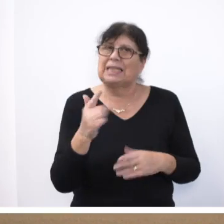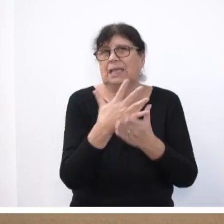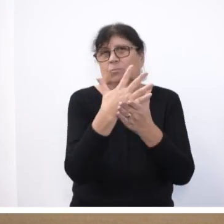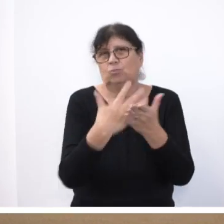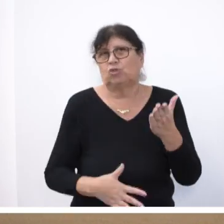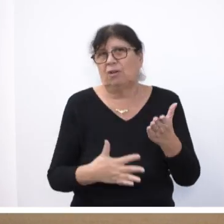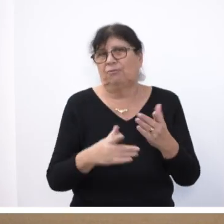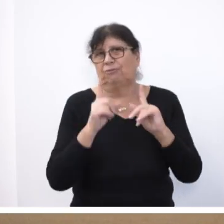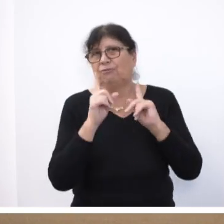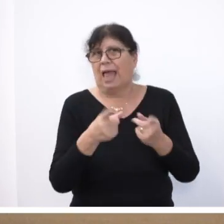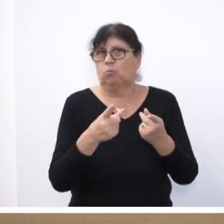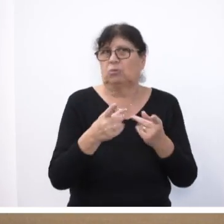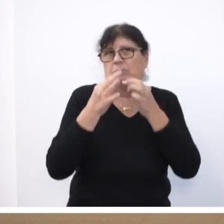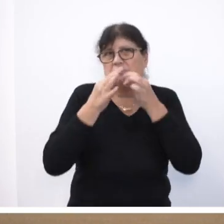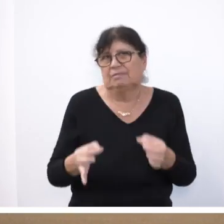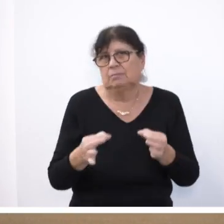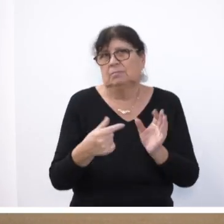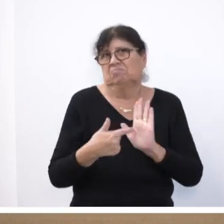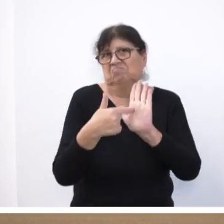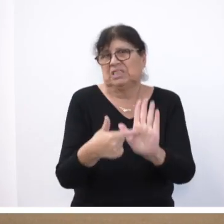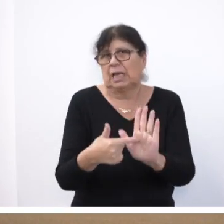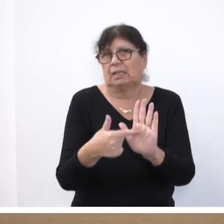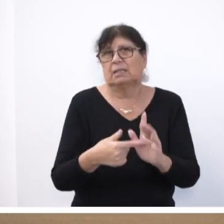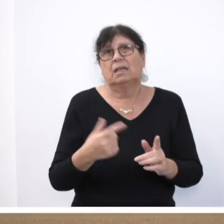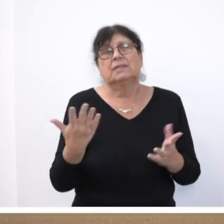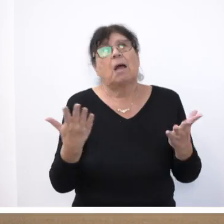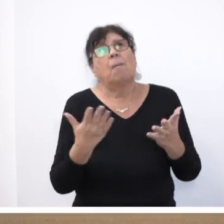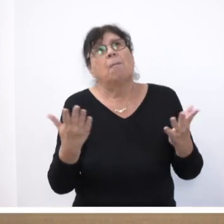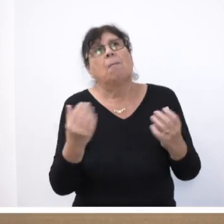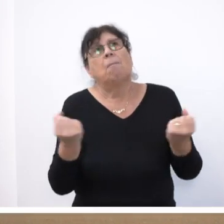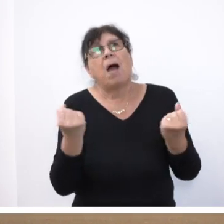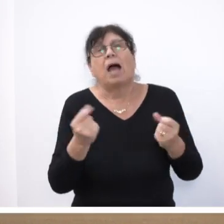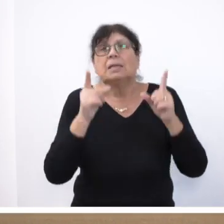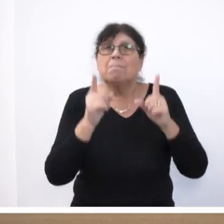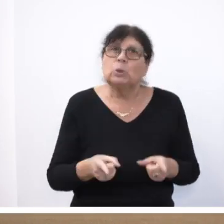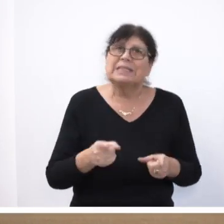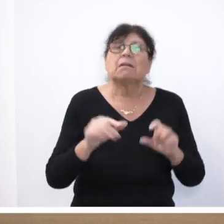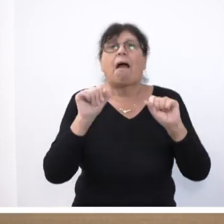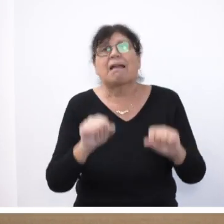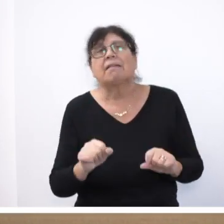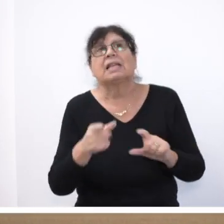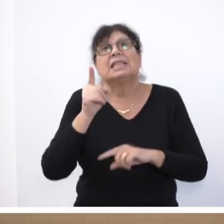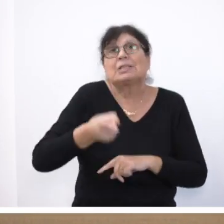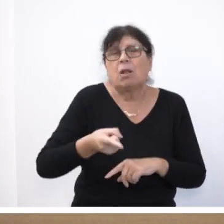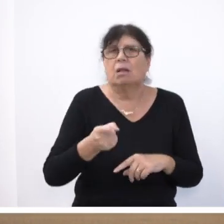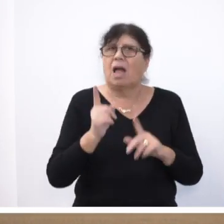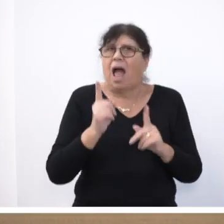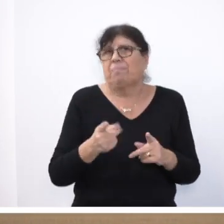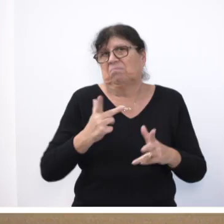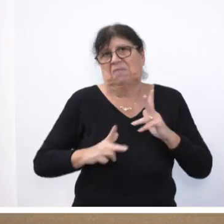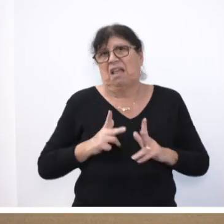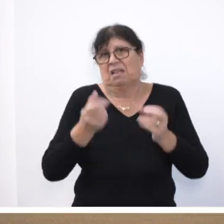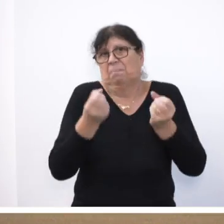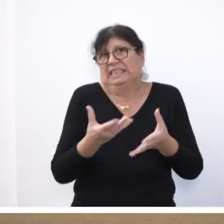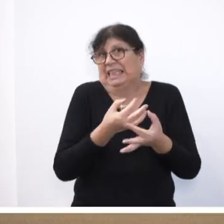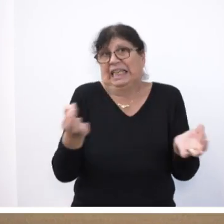auch dargestellt, was man also tun müsste und was man tun könnte und was man tun sollte. Es geschieht leider nicht.